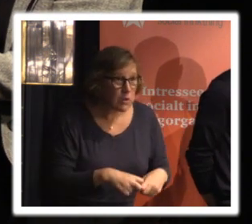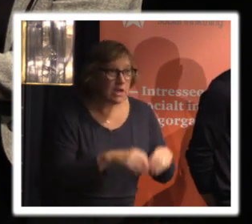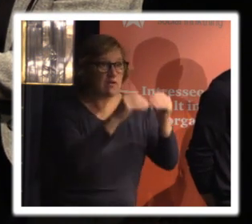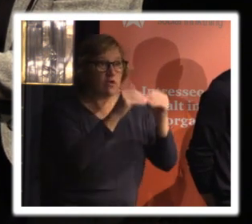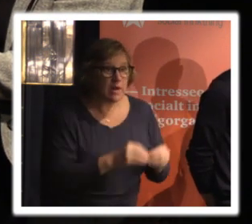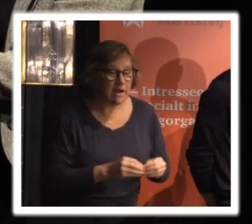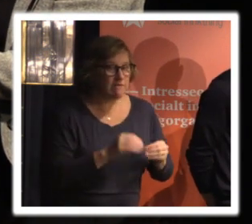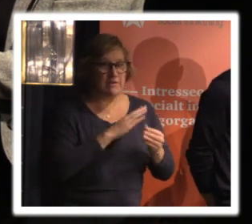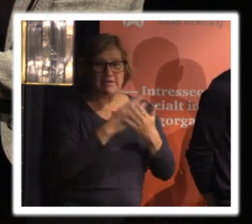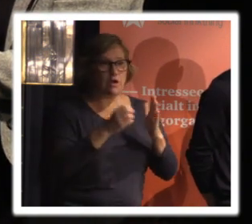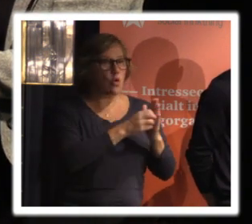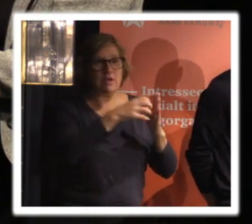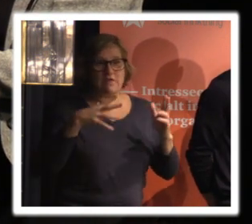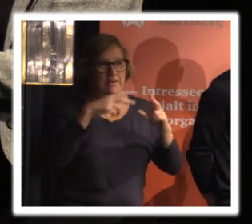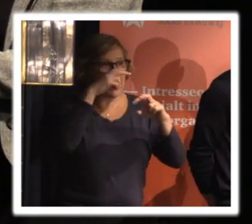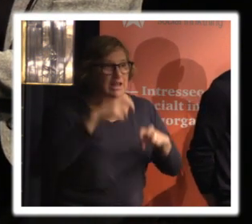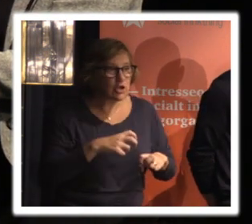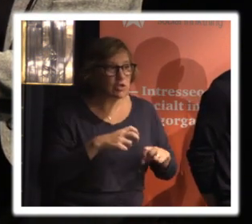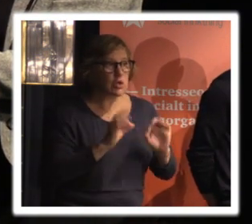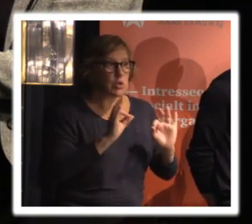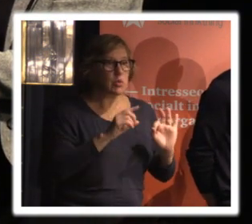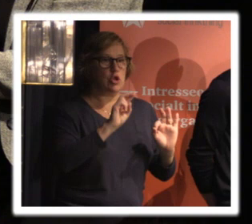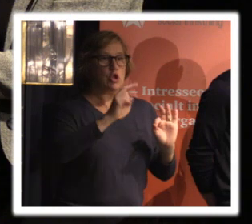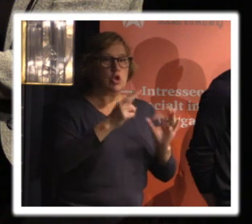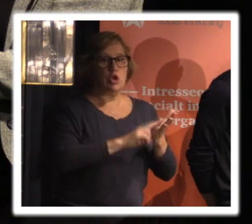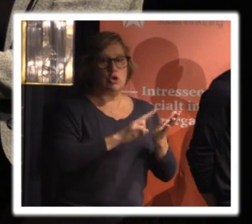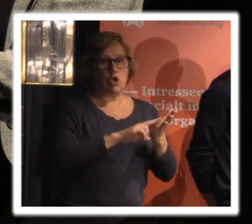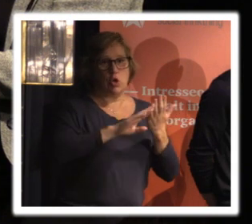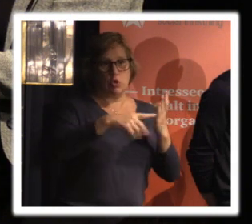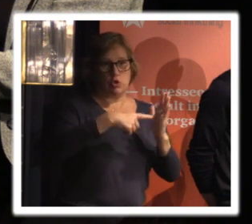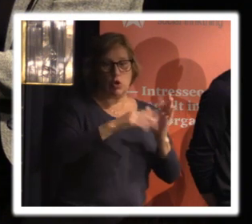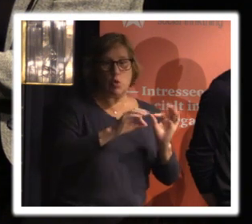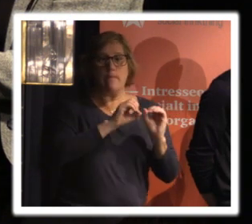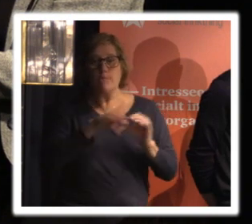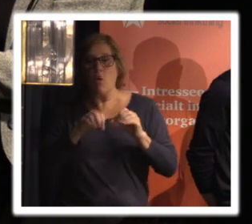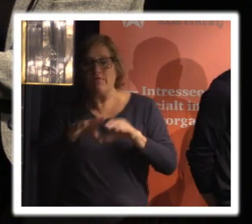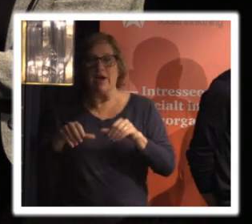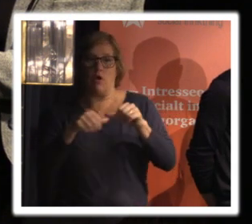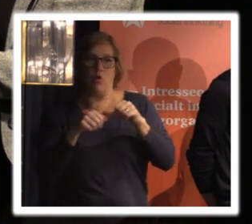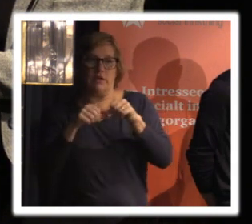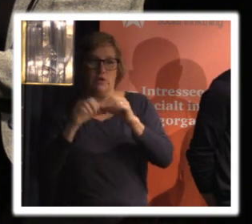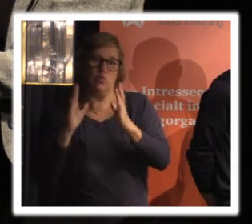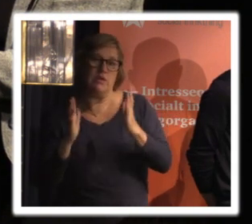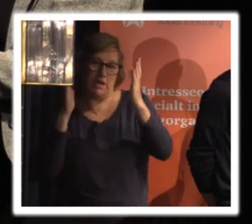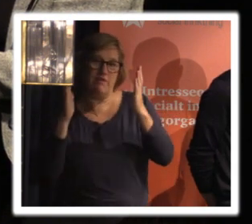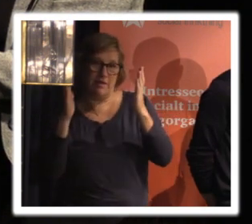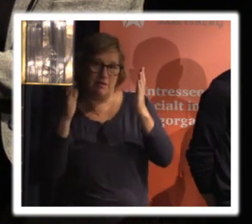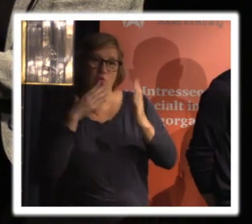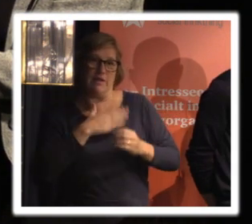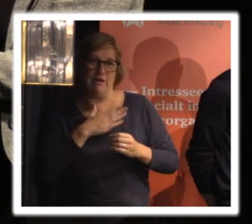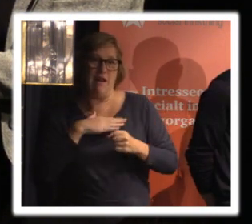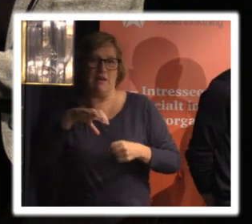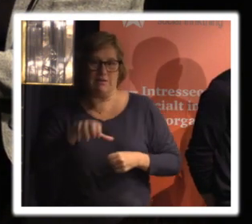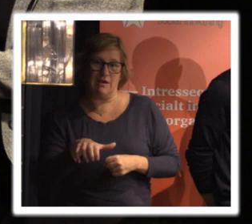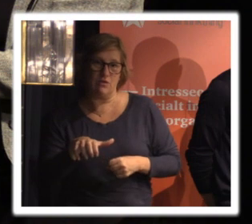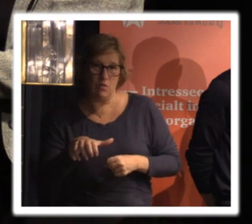konsekvensanalys över hur den här nya dataskyddslagen kommer slå mot föreningslivet eller vilka konsekvenser som finns och där finns det ett